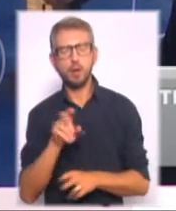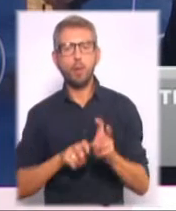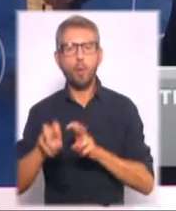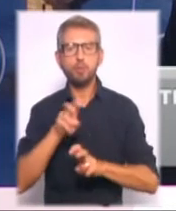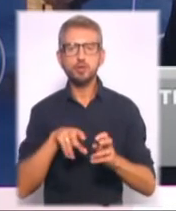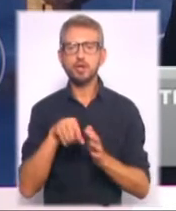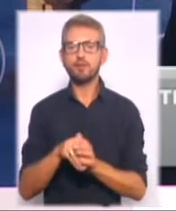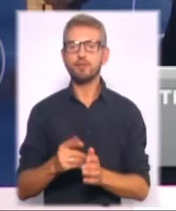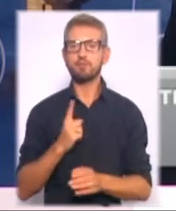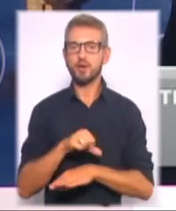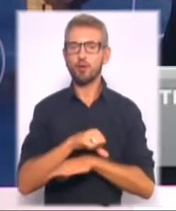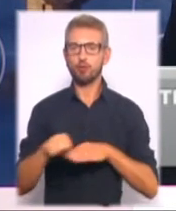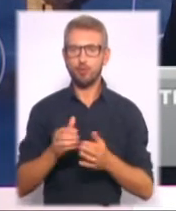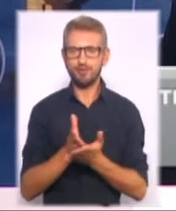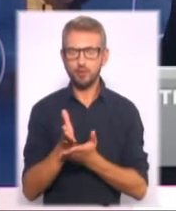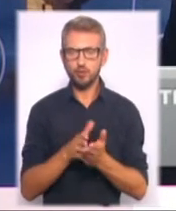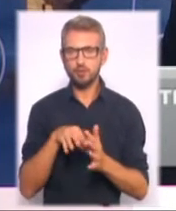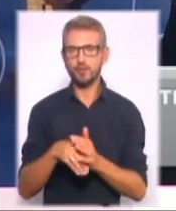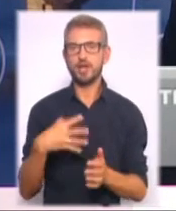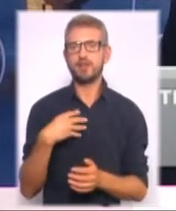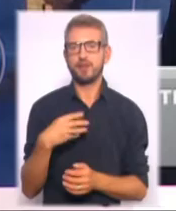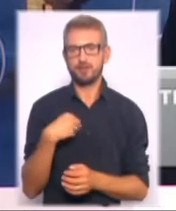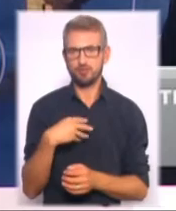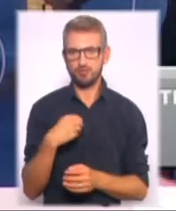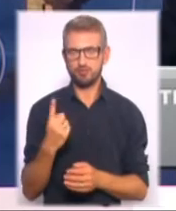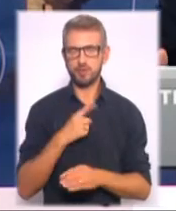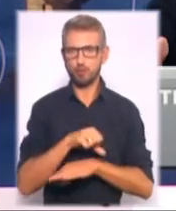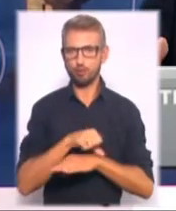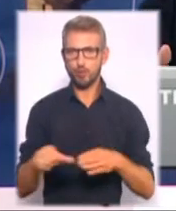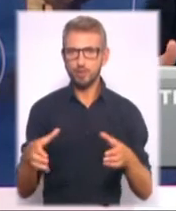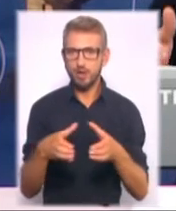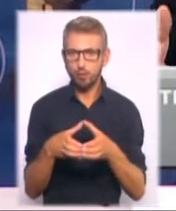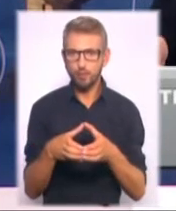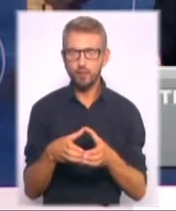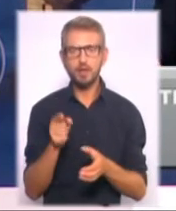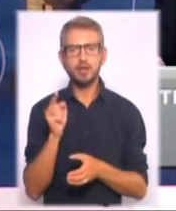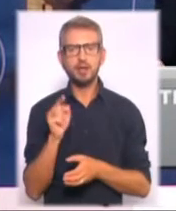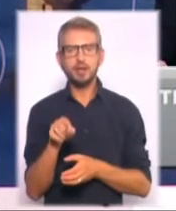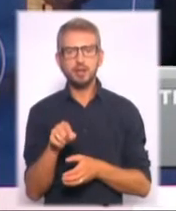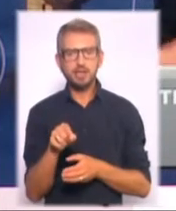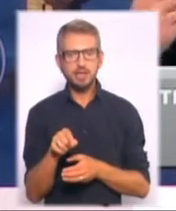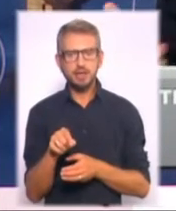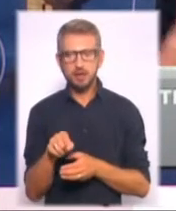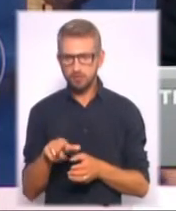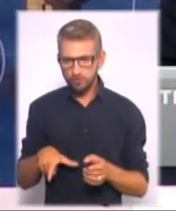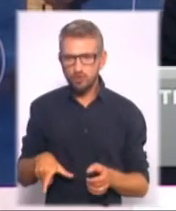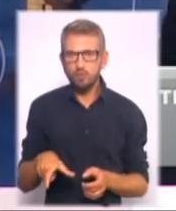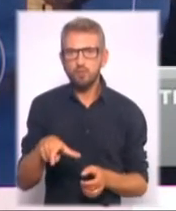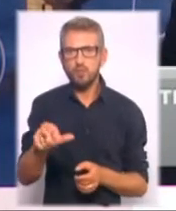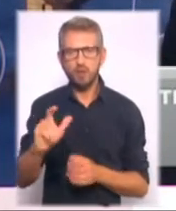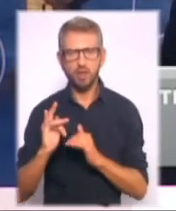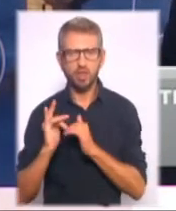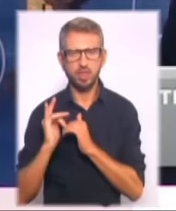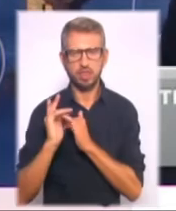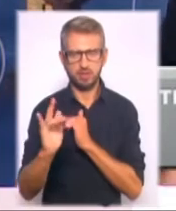прикордонному службі, зокрема у львівському прикордонному загонові, і та смуга виробленого лісу, яка була